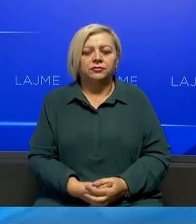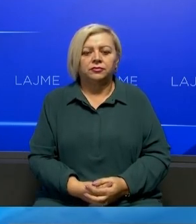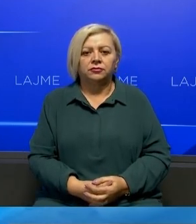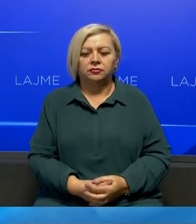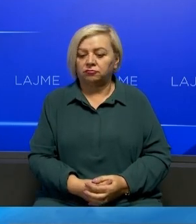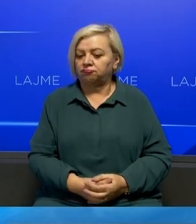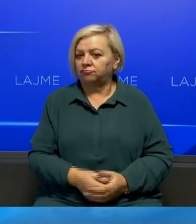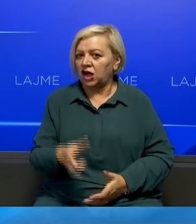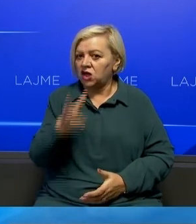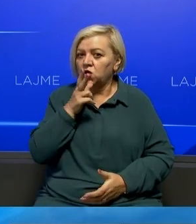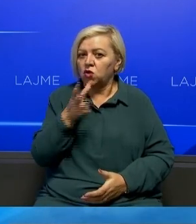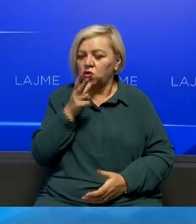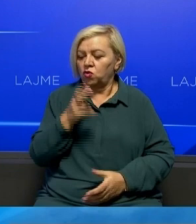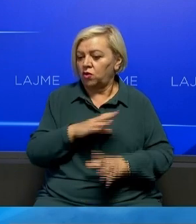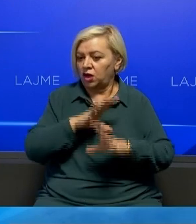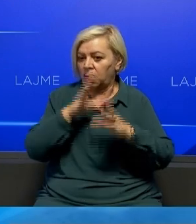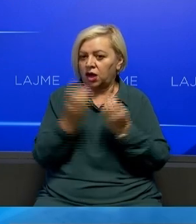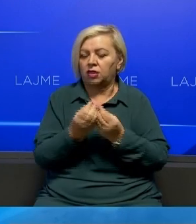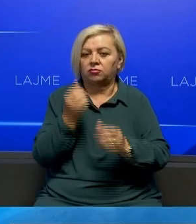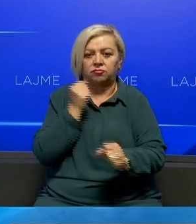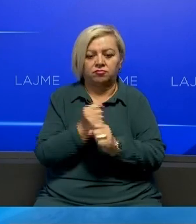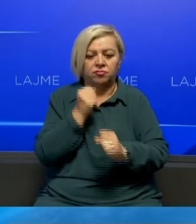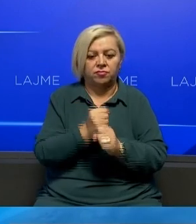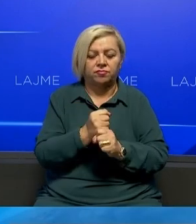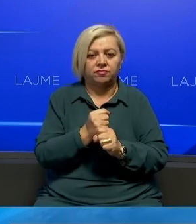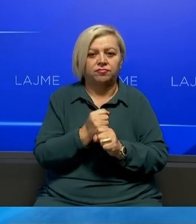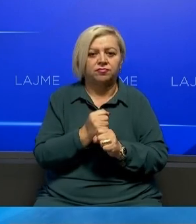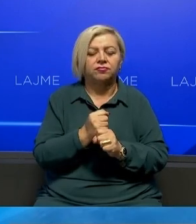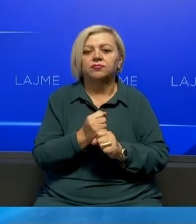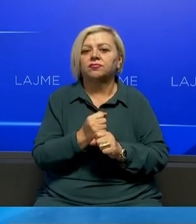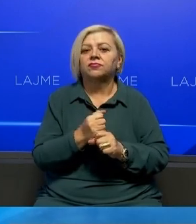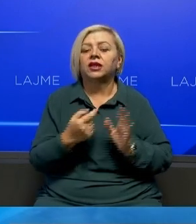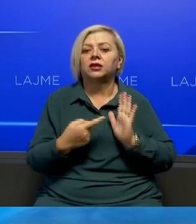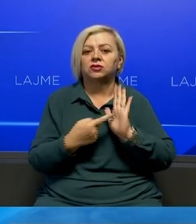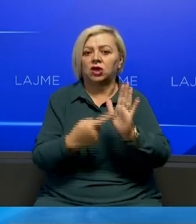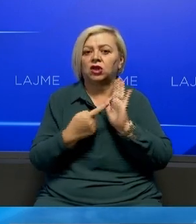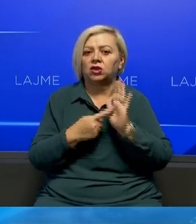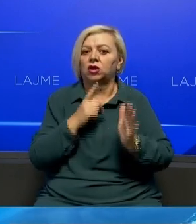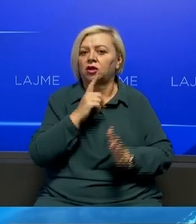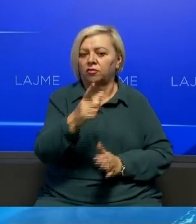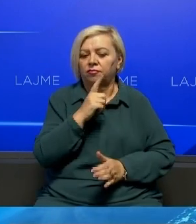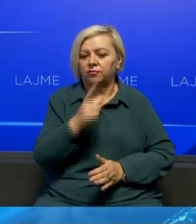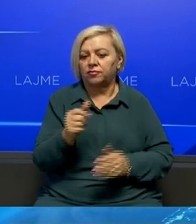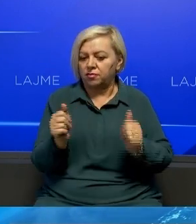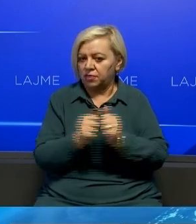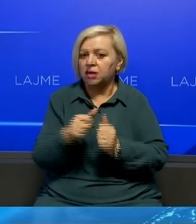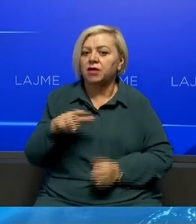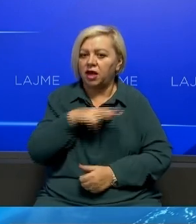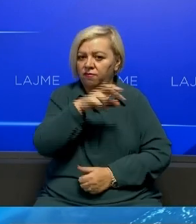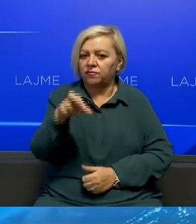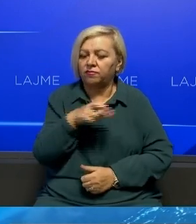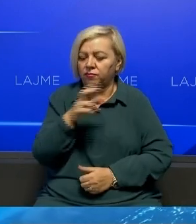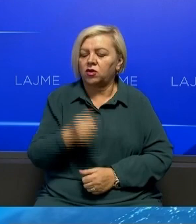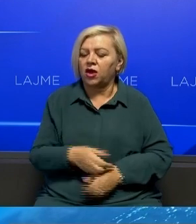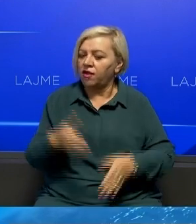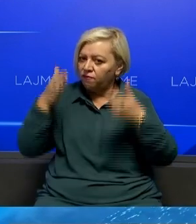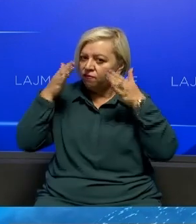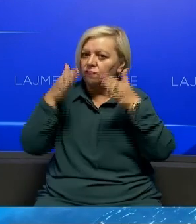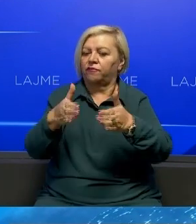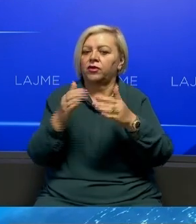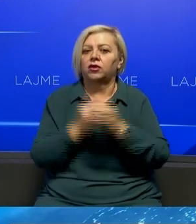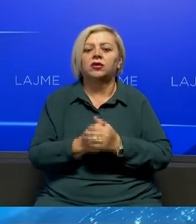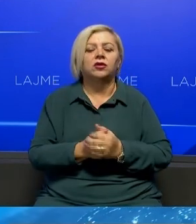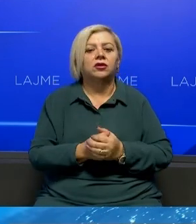Duke kërkuar nga të gjithë që të punojnë në frymë në promovimit të dialogut Stanon nënvizoi se Bashkimit Evropian është i fokusuar